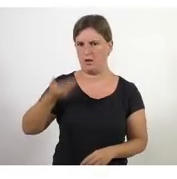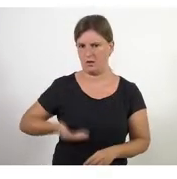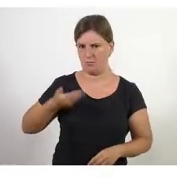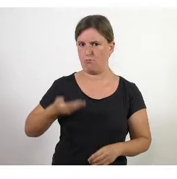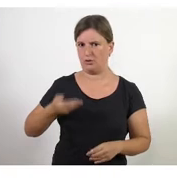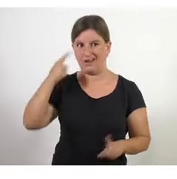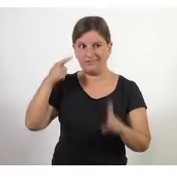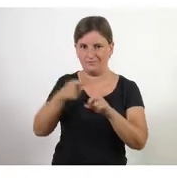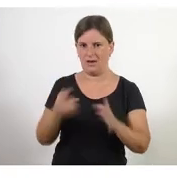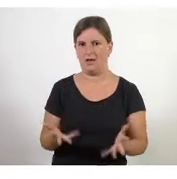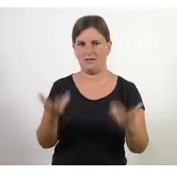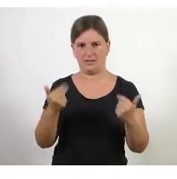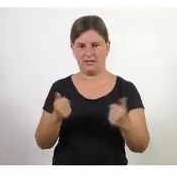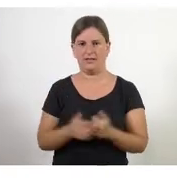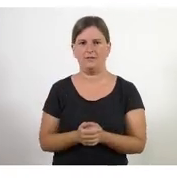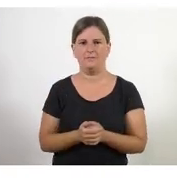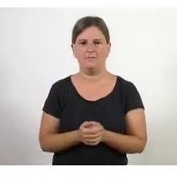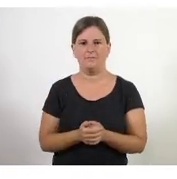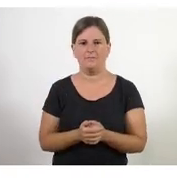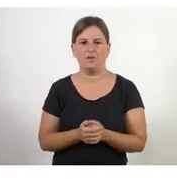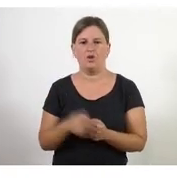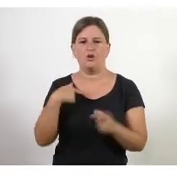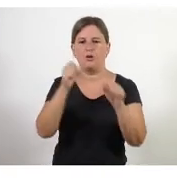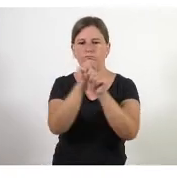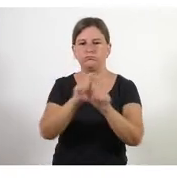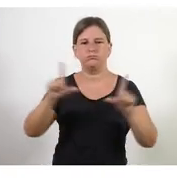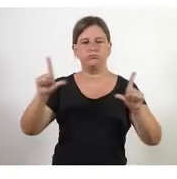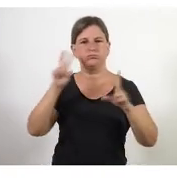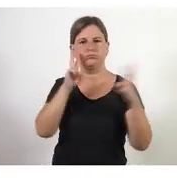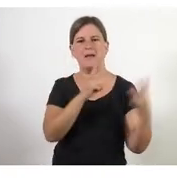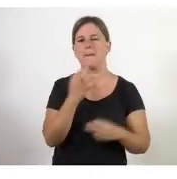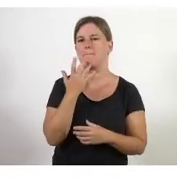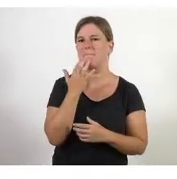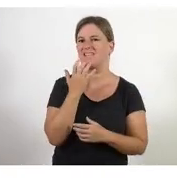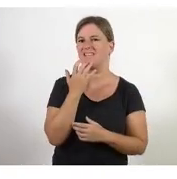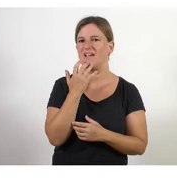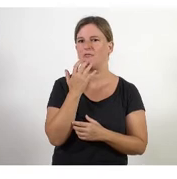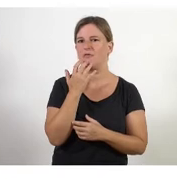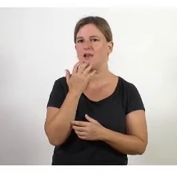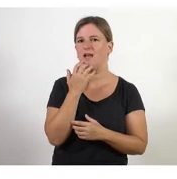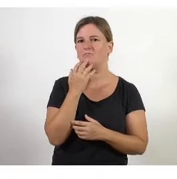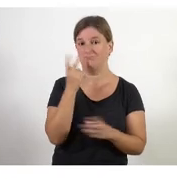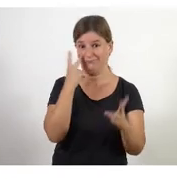Us faig, amb una sola slide, una metàfora del que per a mi ha estat la història del